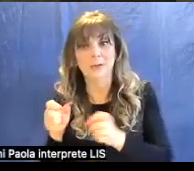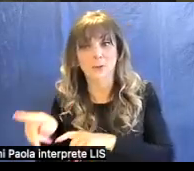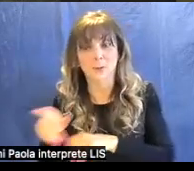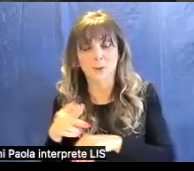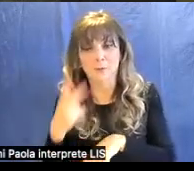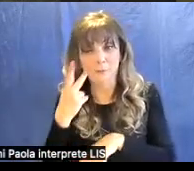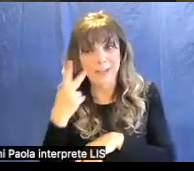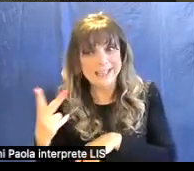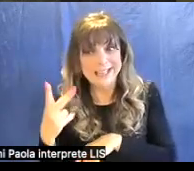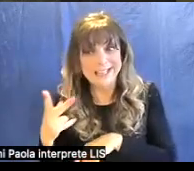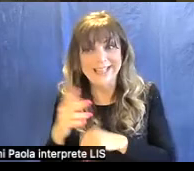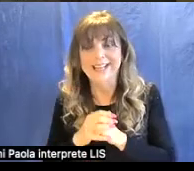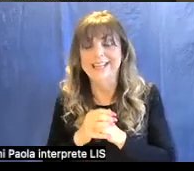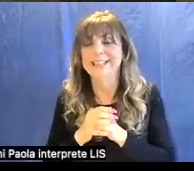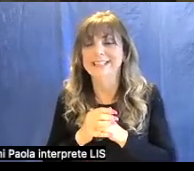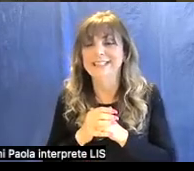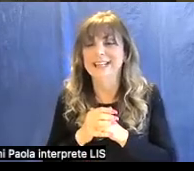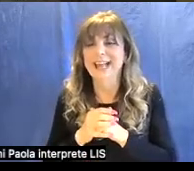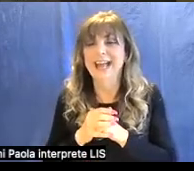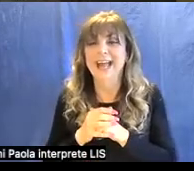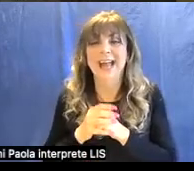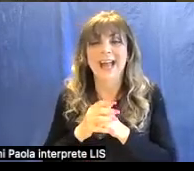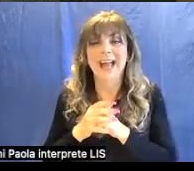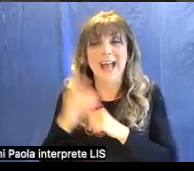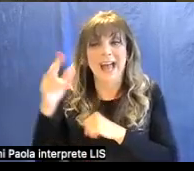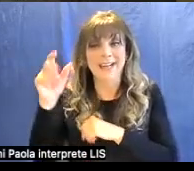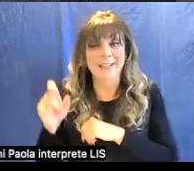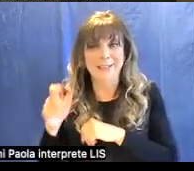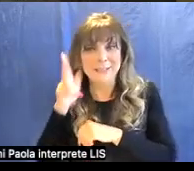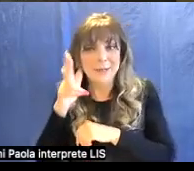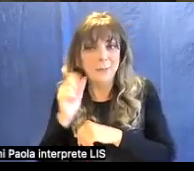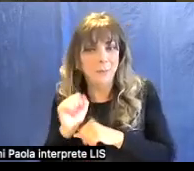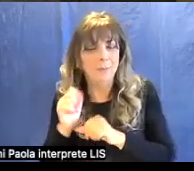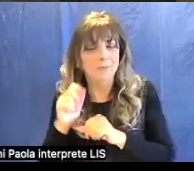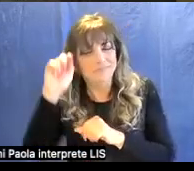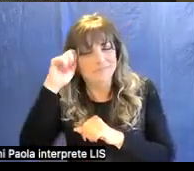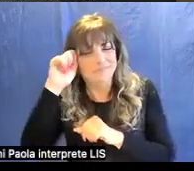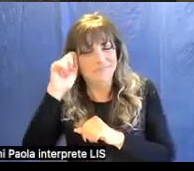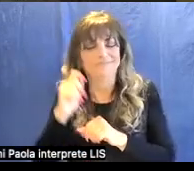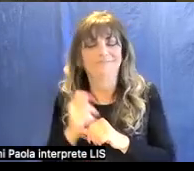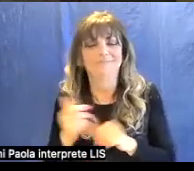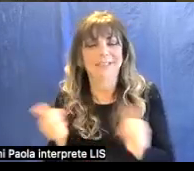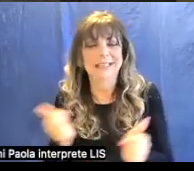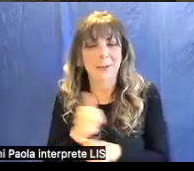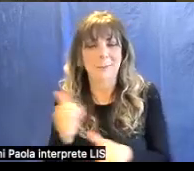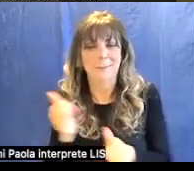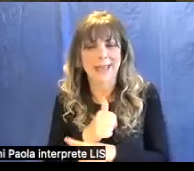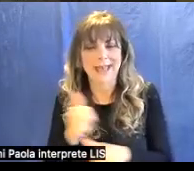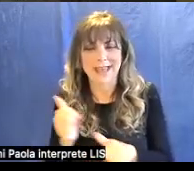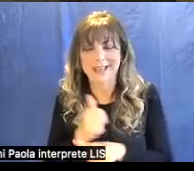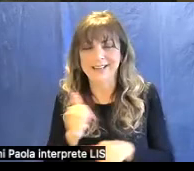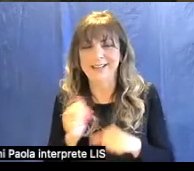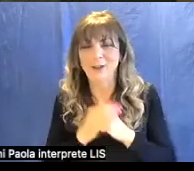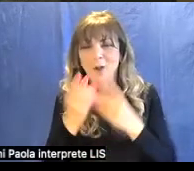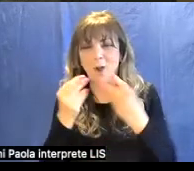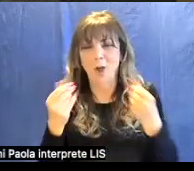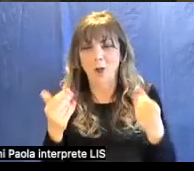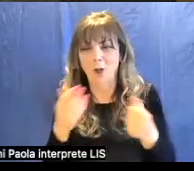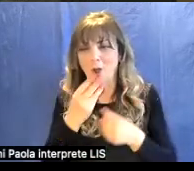ovviamente gli artisti bravi potevano contraffare almeno apparentemente la l